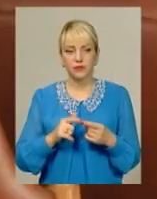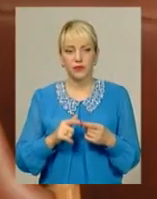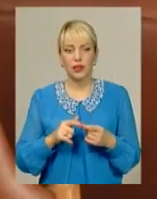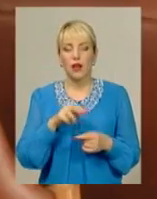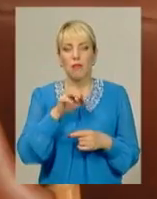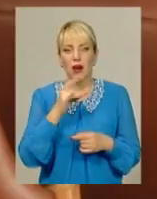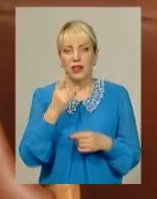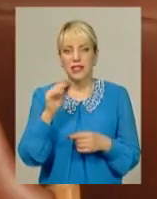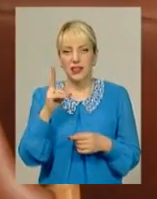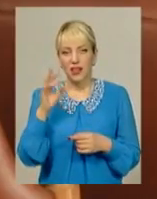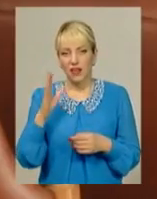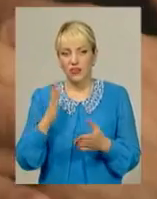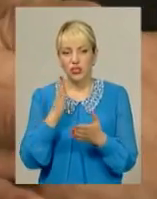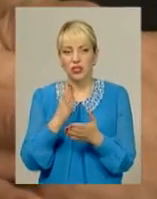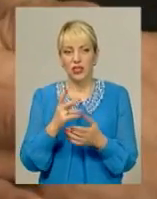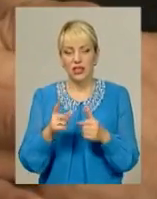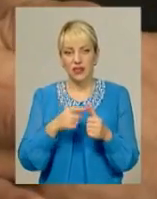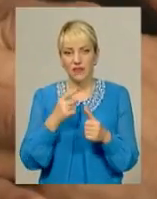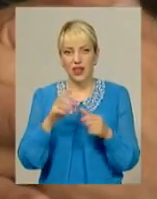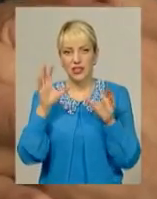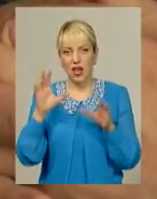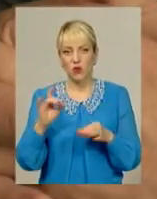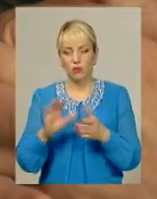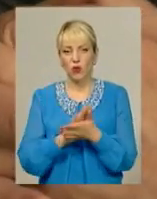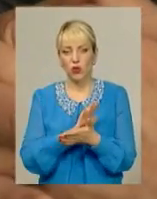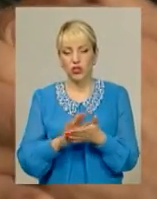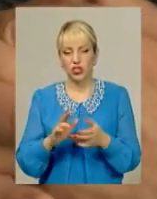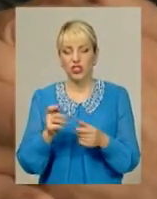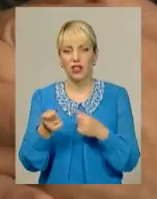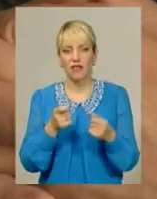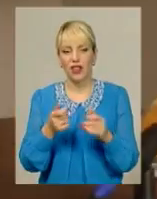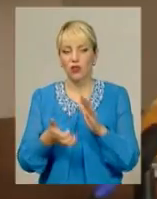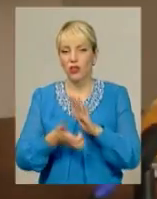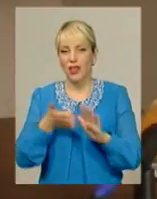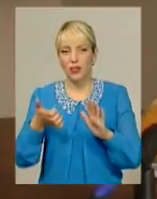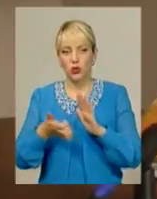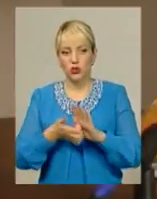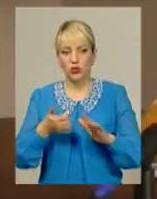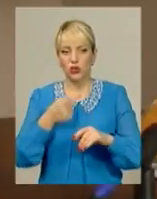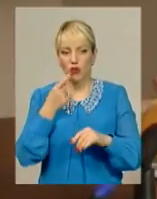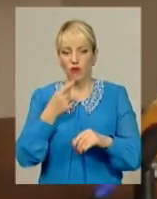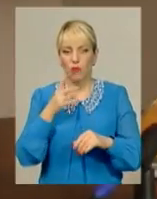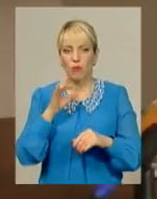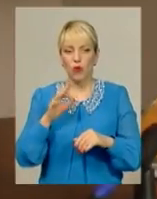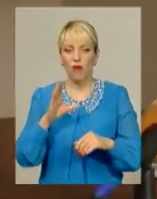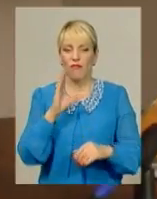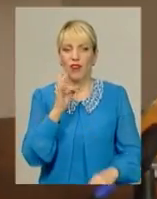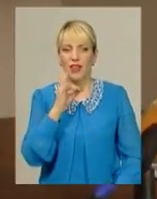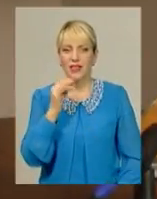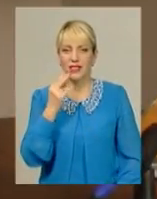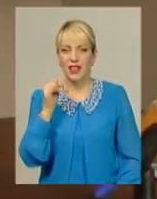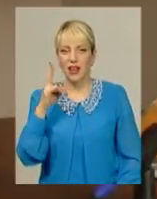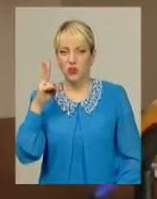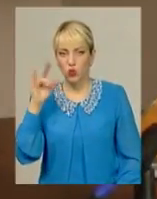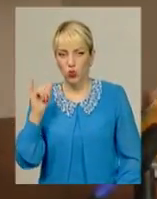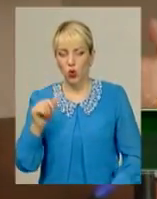Марцинкевич називає закон про очищення влади недосконалим, посилаючись на висновки Венеціанської комісії. Венеціанська комісія,